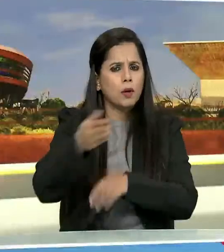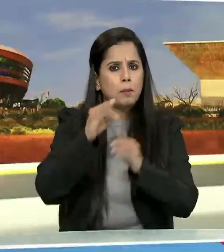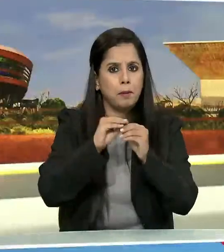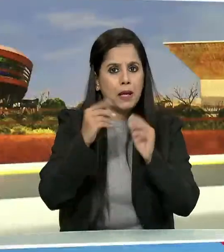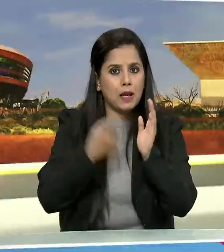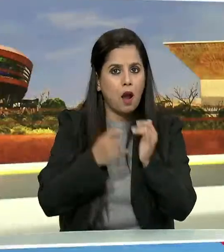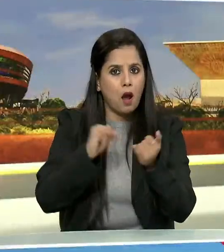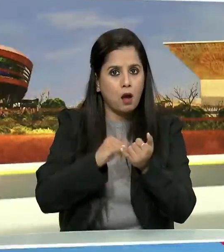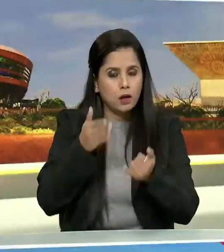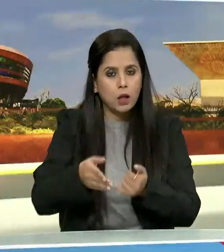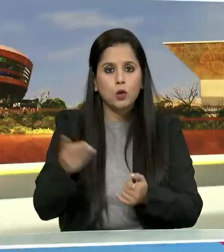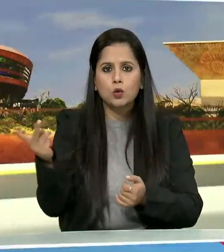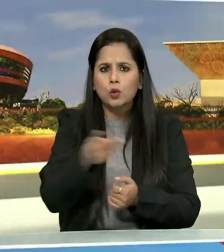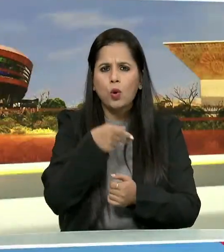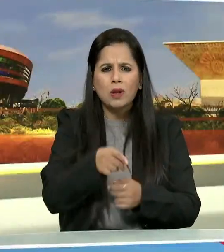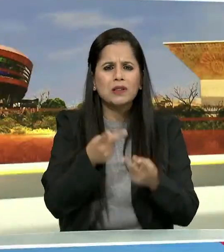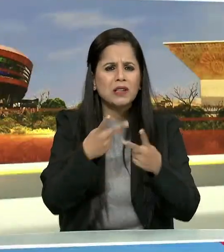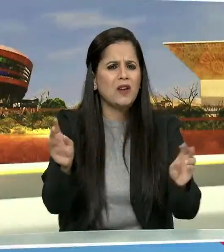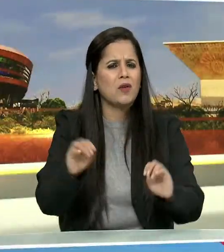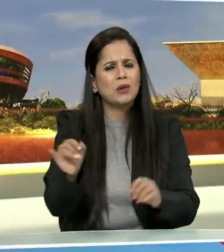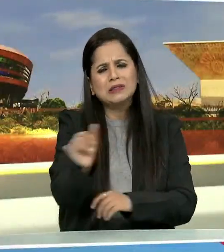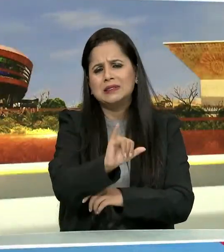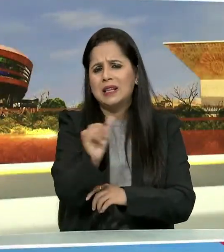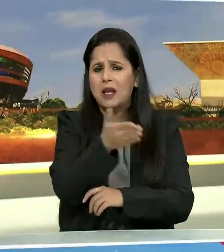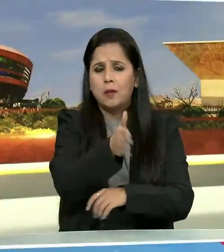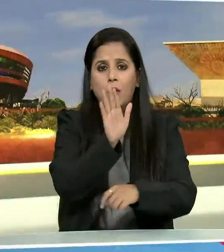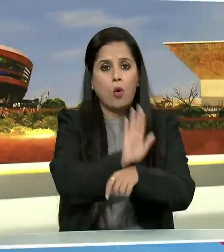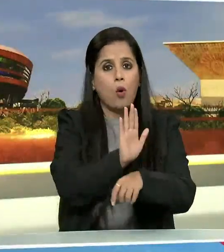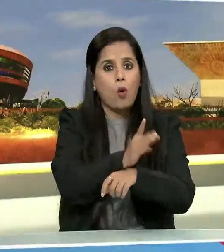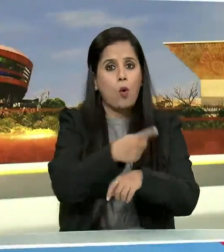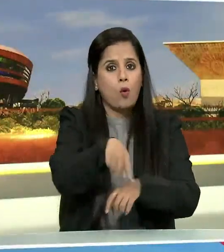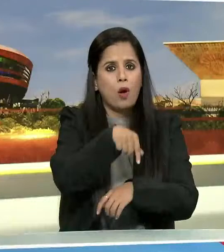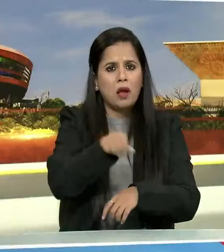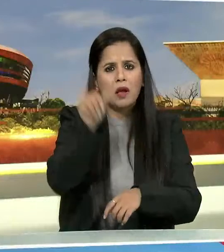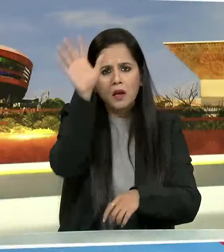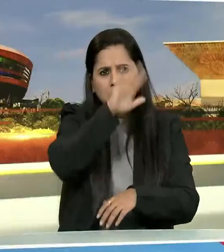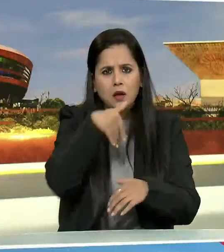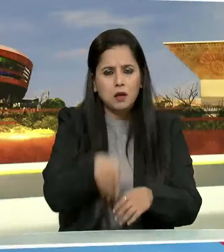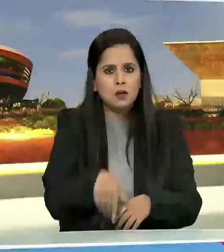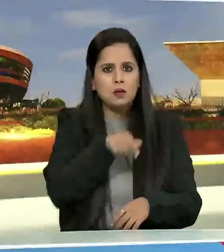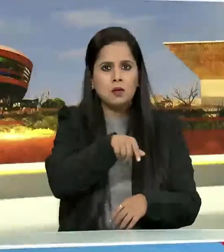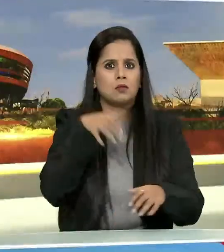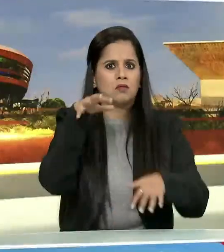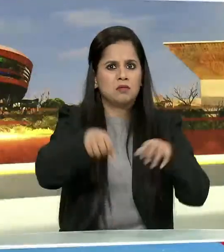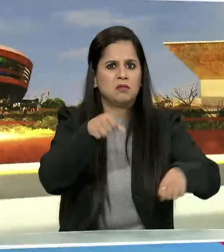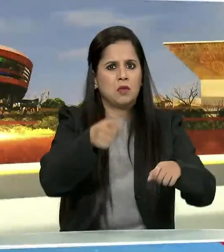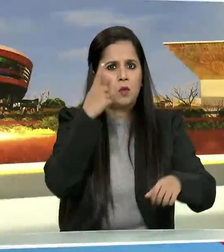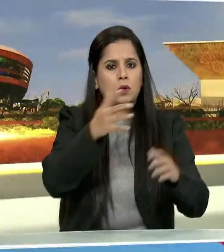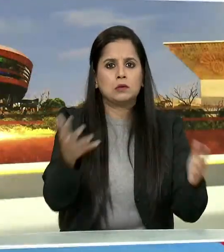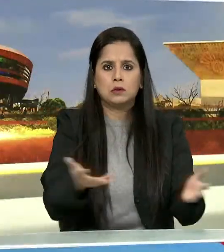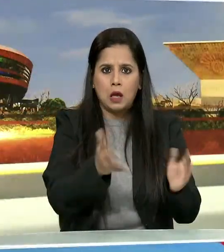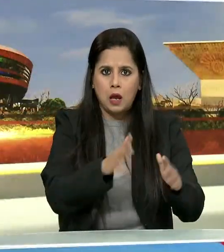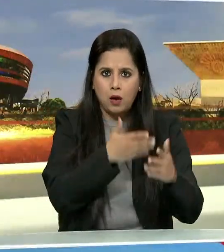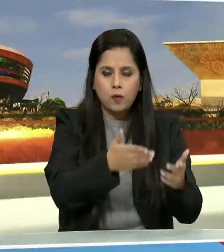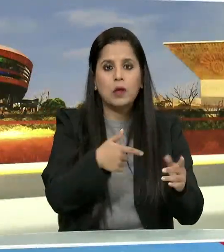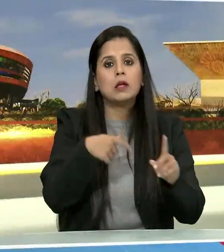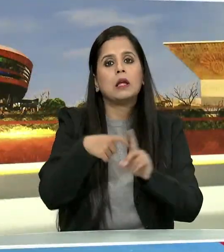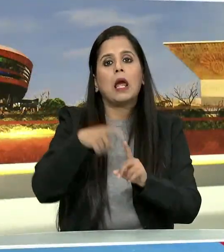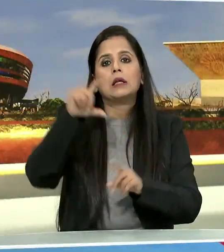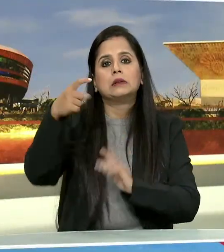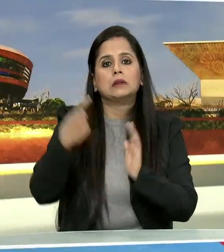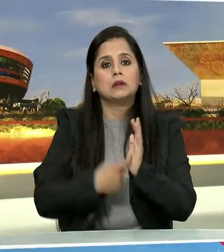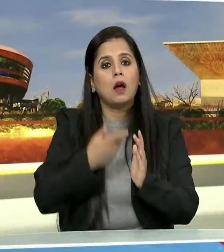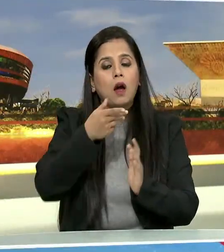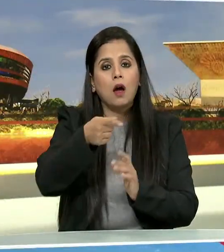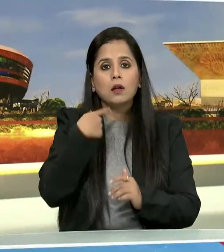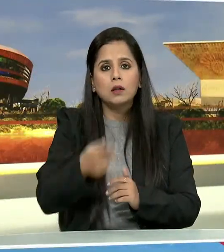और बियारेस दोनों में कोई फर्ट नहीं है कॉंग्रिस ने देश में सुल्तान शाही को बढ़ावा दिया और केसी